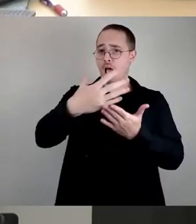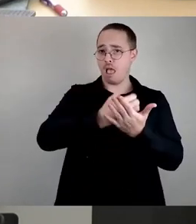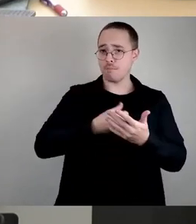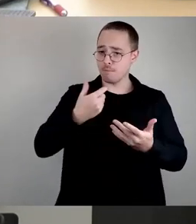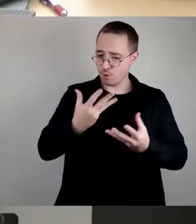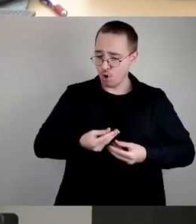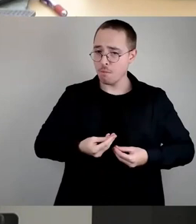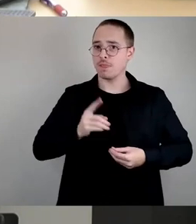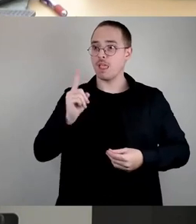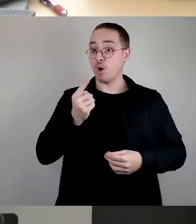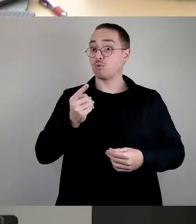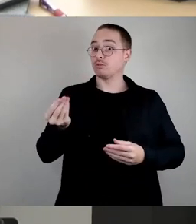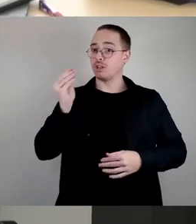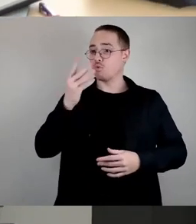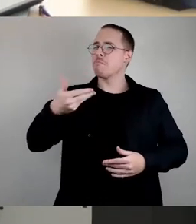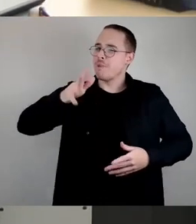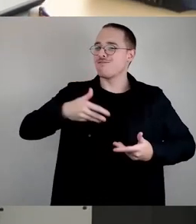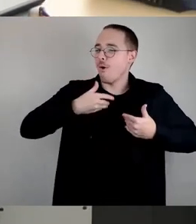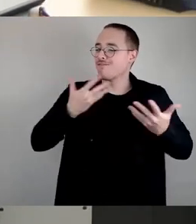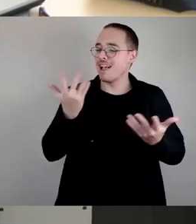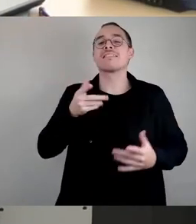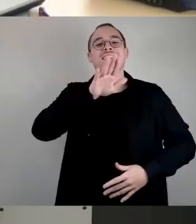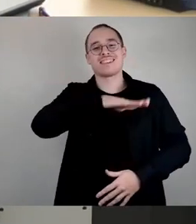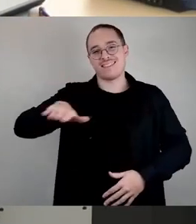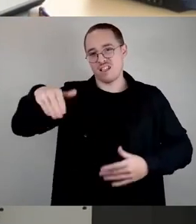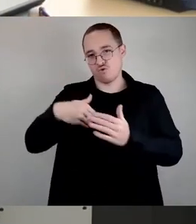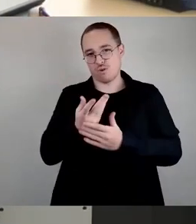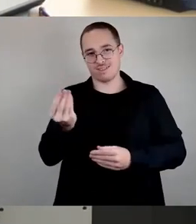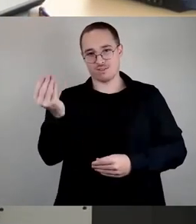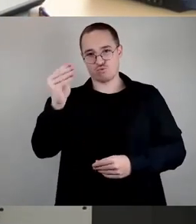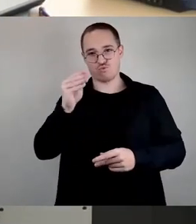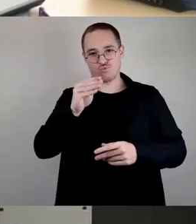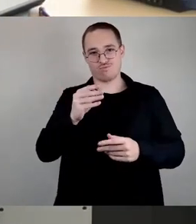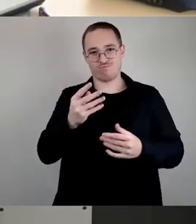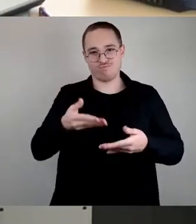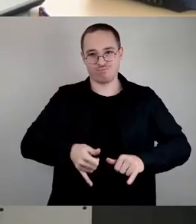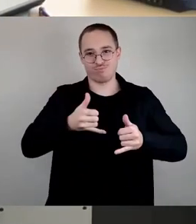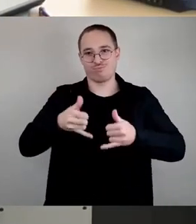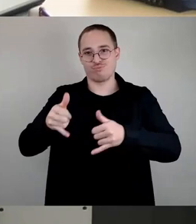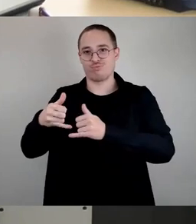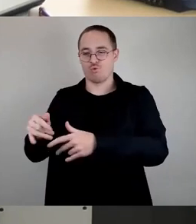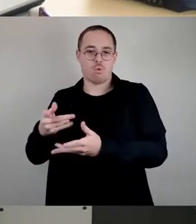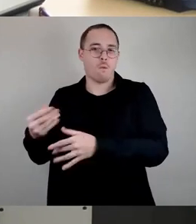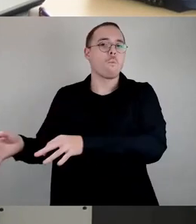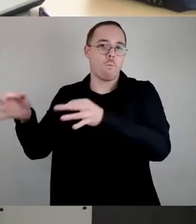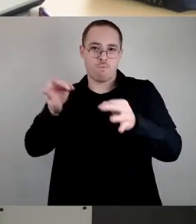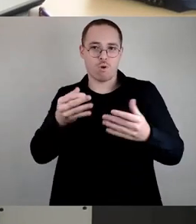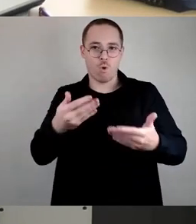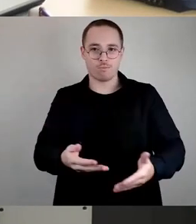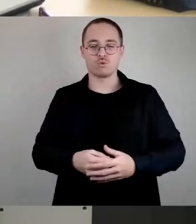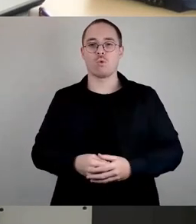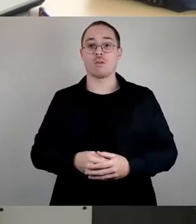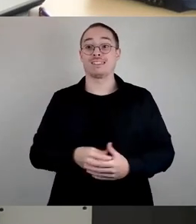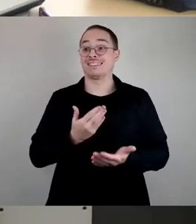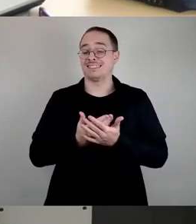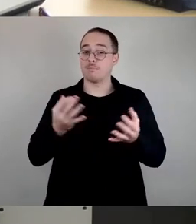Wir benötigen daher in diesem Stadtgebiet nicht nur Investitionen in Straßen, Wasserversorgung und Wohnraum, sondern auch in Schulplätze.